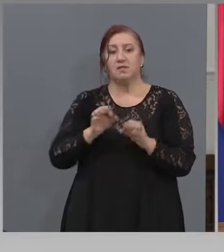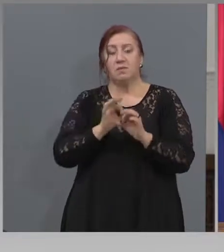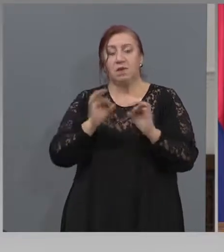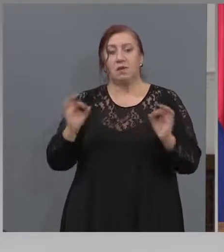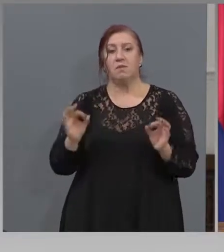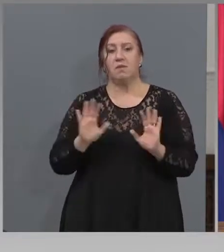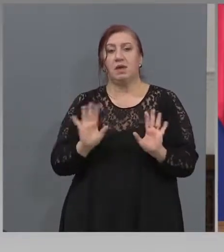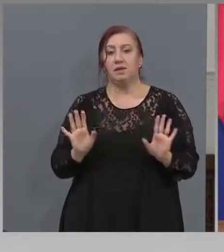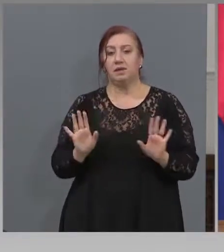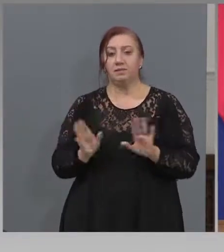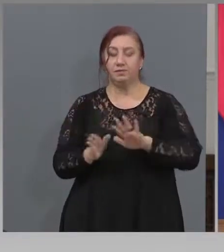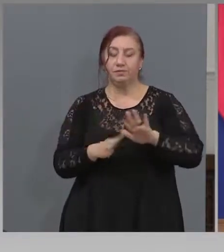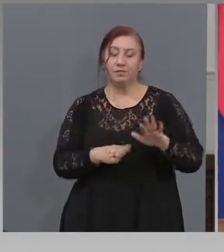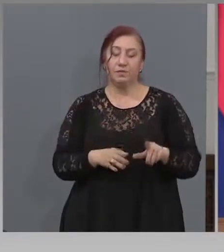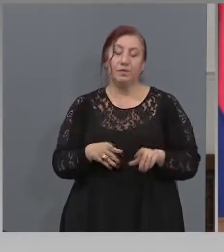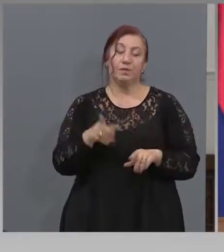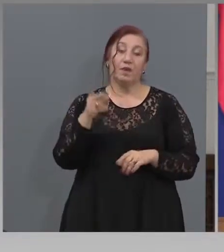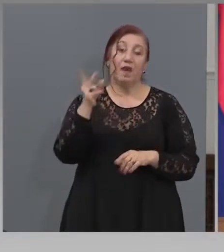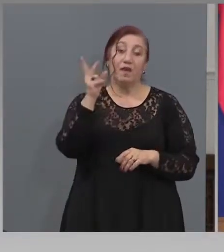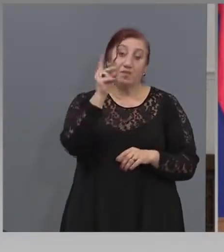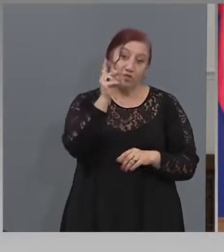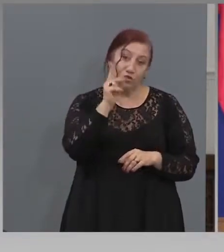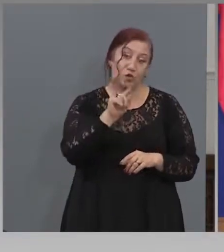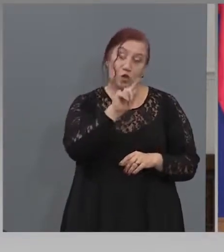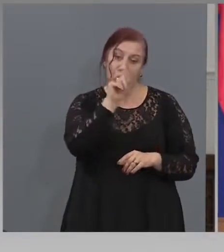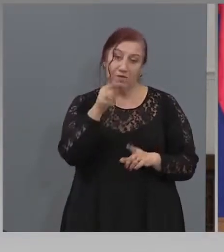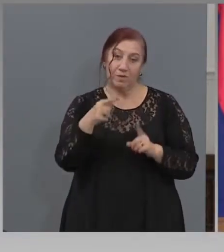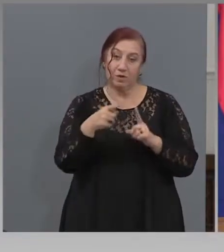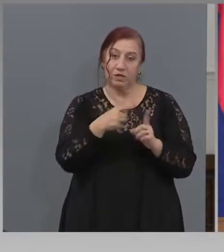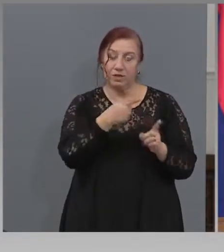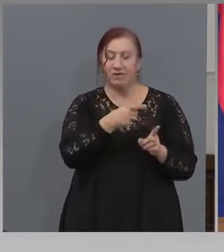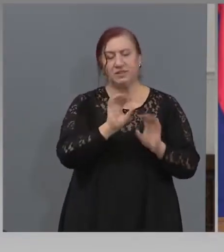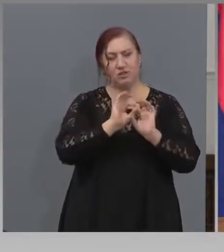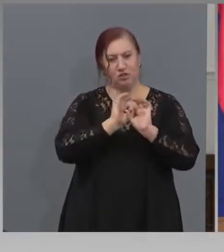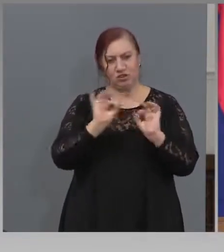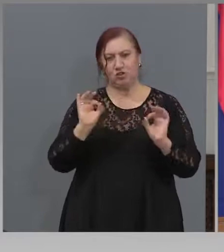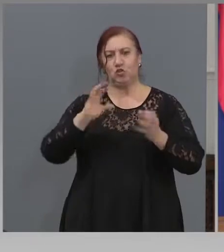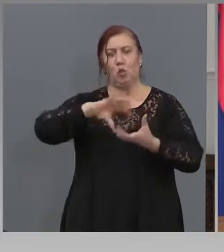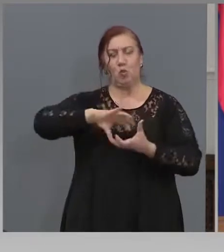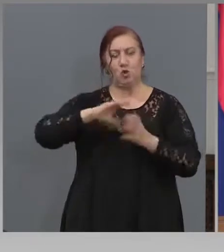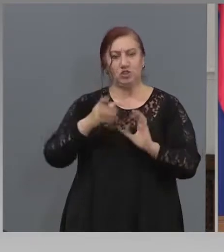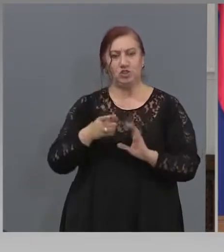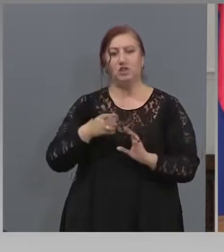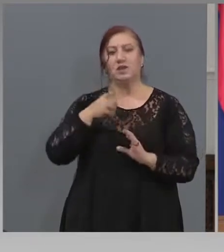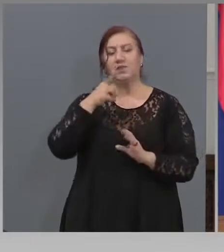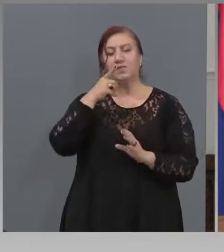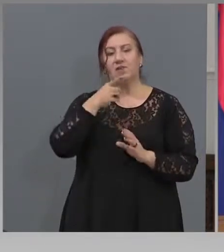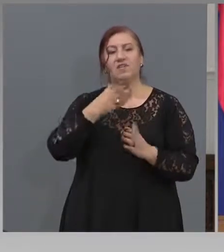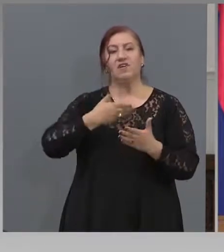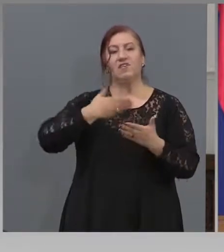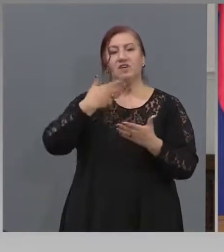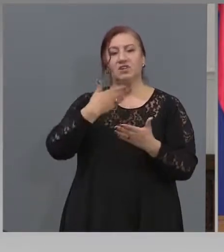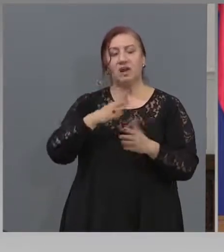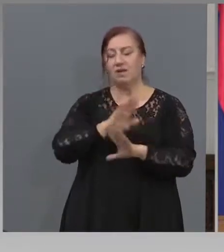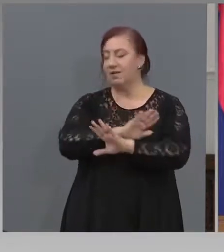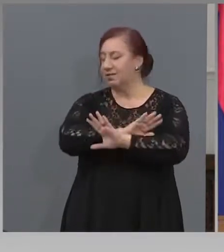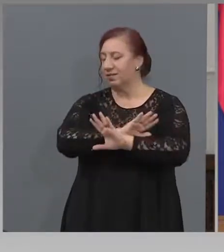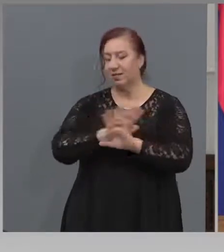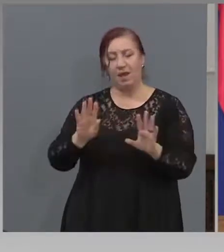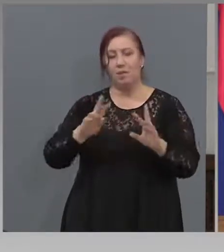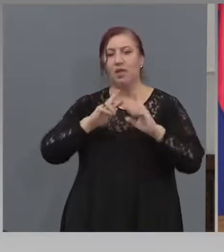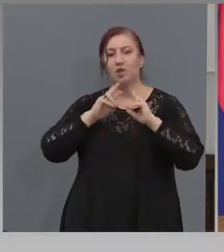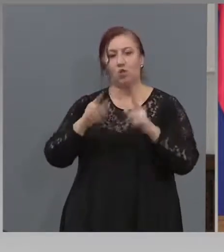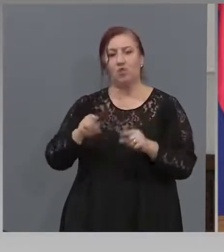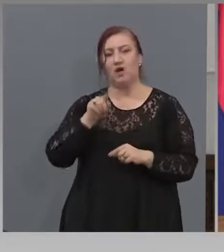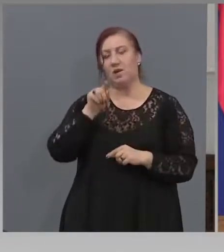По този повод, ако може и втория си въпрос да задам, често политически, в речта на президента... Няма да отговарям повече на този човек.